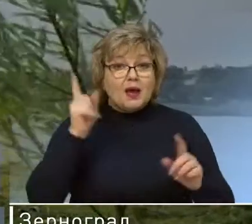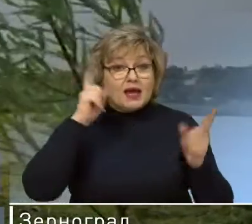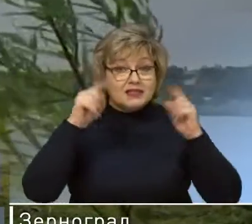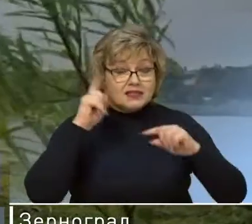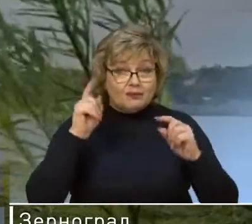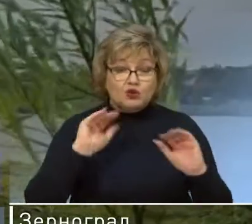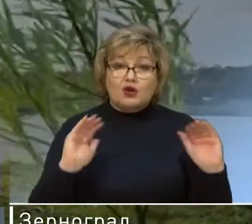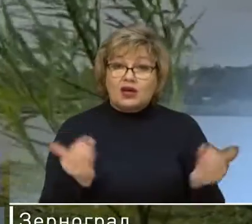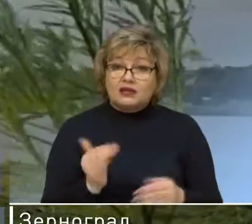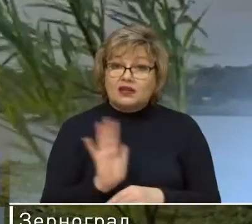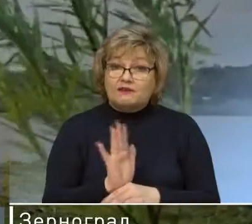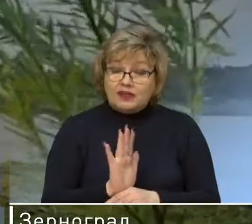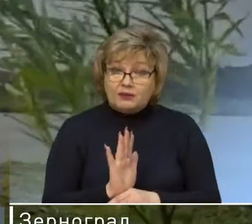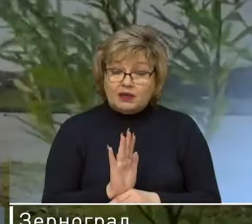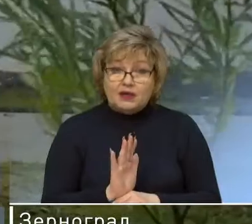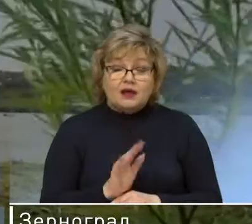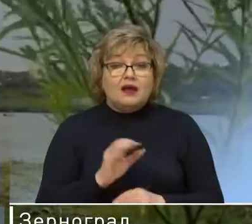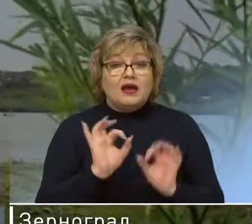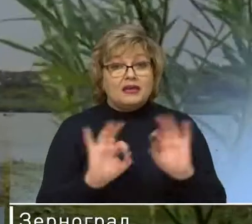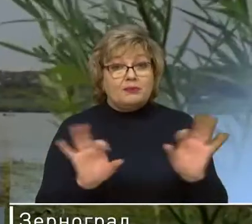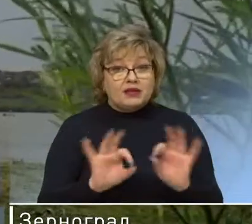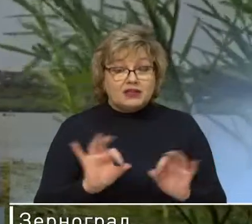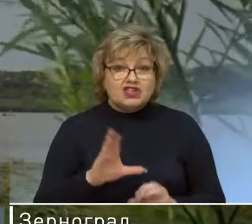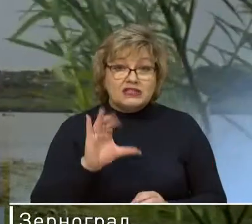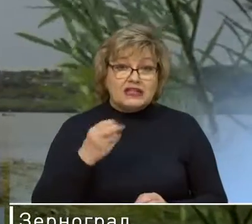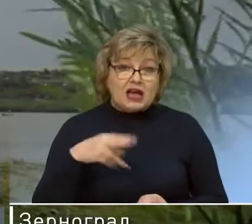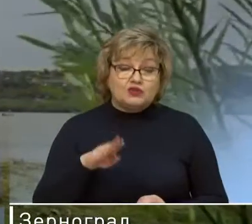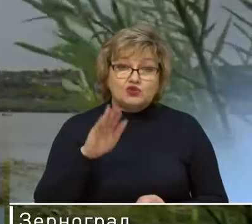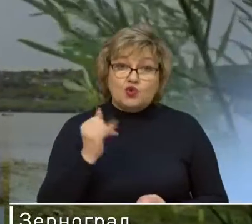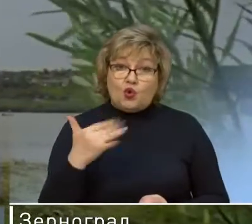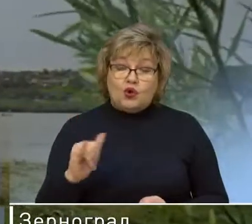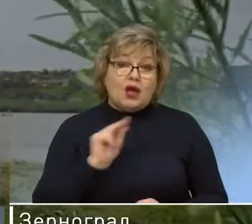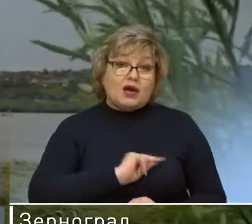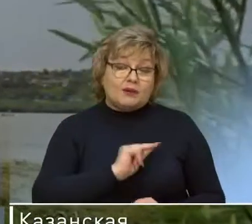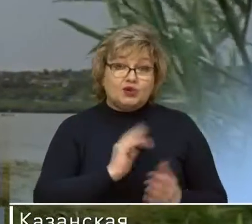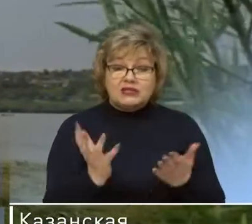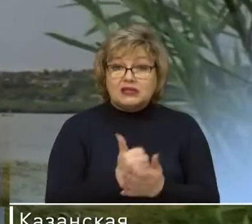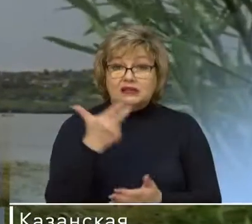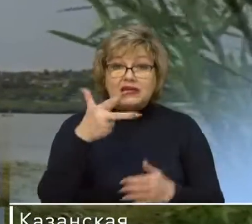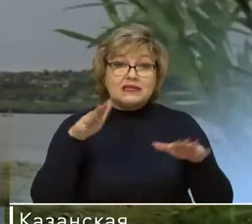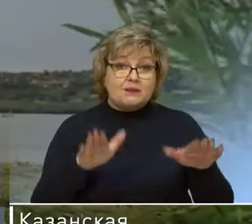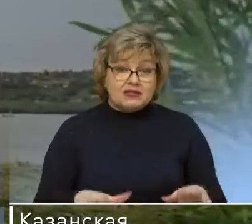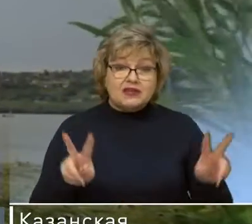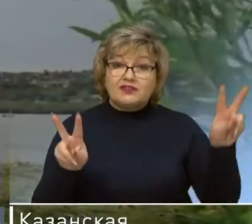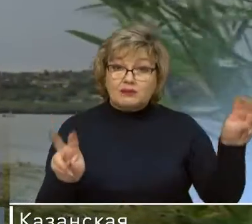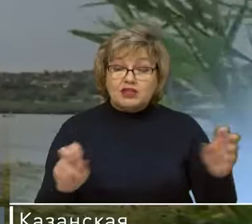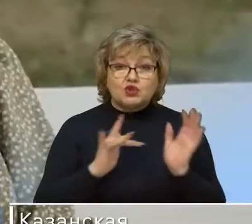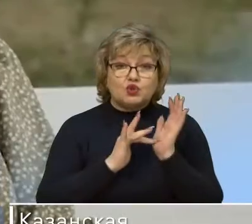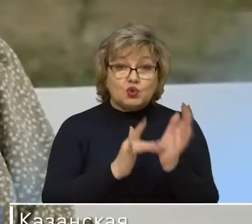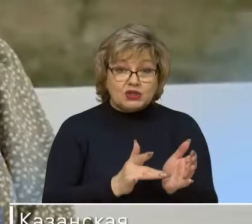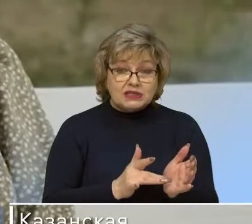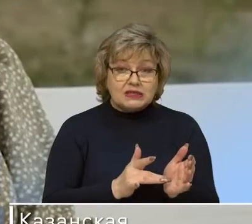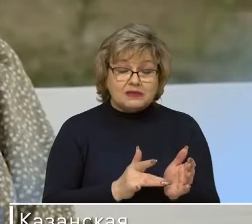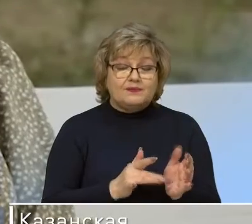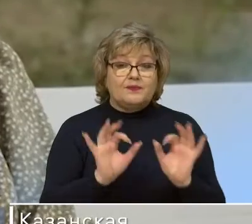фильмы, короткометражные фильмы, фоторепортажи и слайд-шоу. Работа ростовчан заняла третье место в номинации «Турецкие